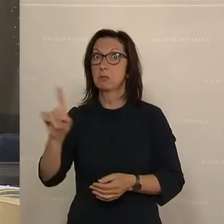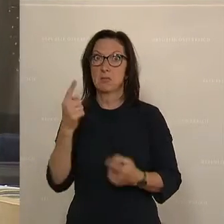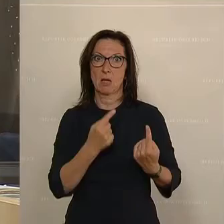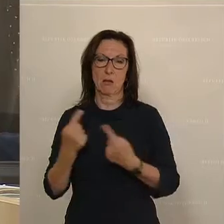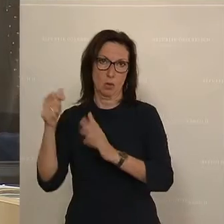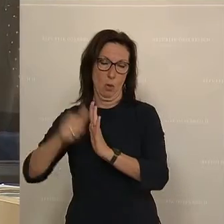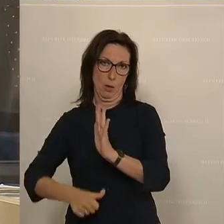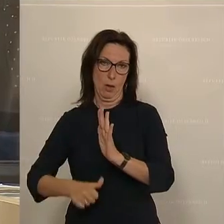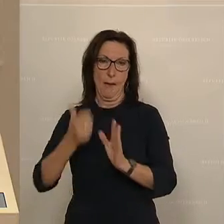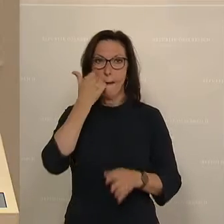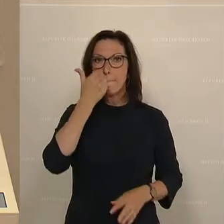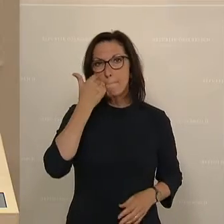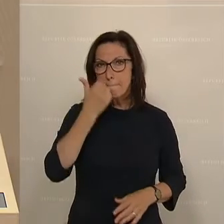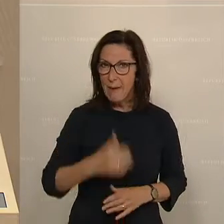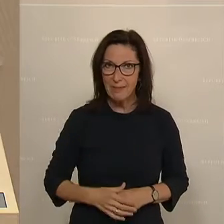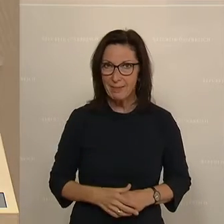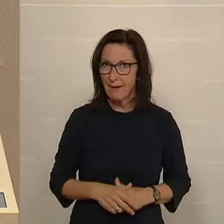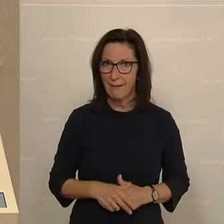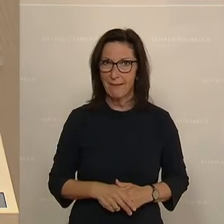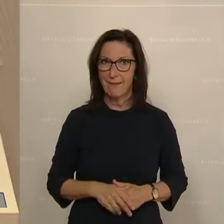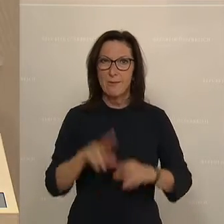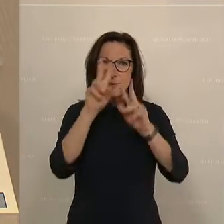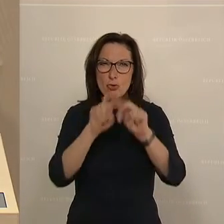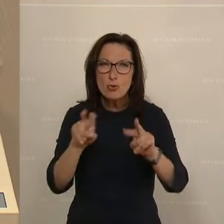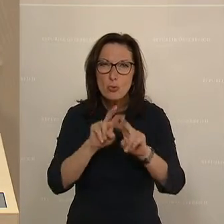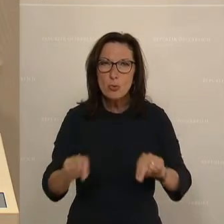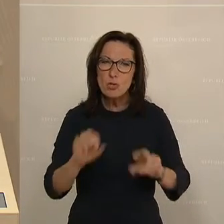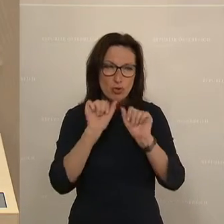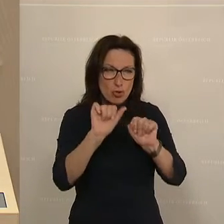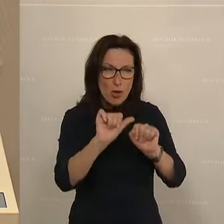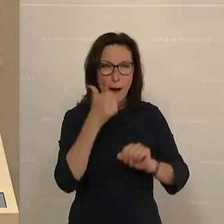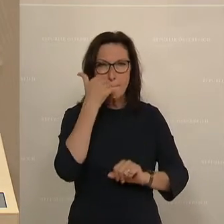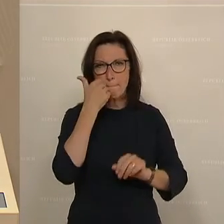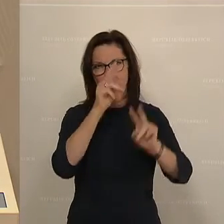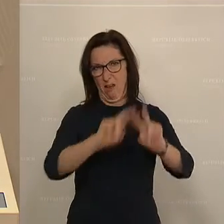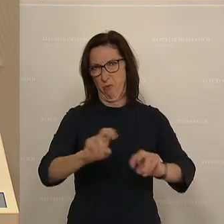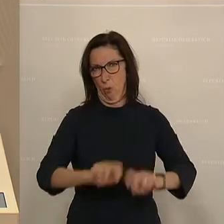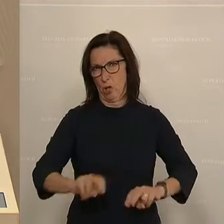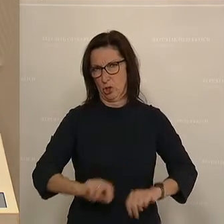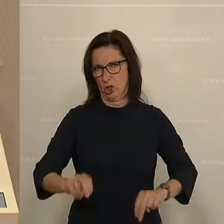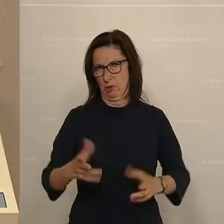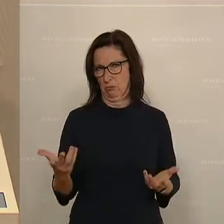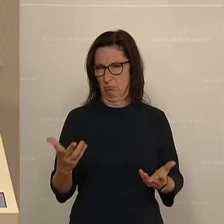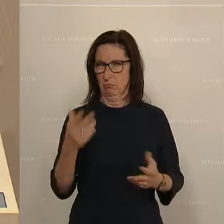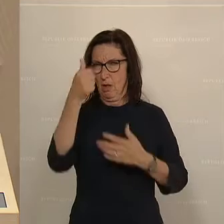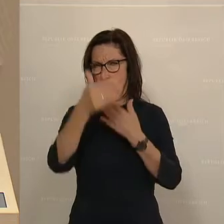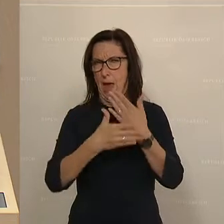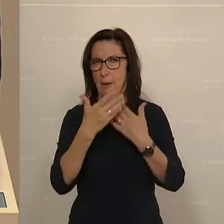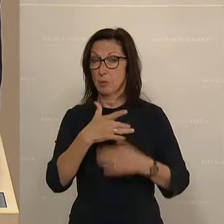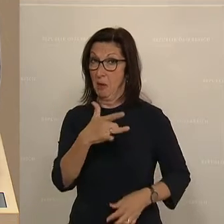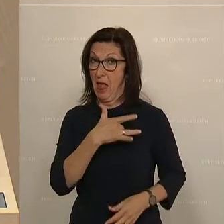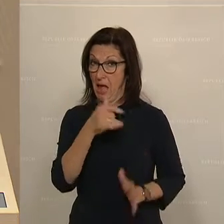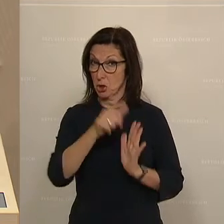Männer waren und sind auch der Standard bei Studien und bei der Entwicklung von medizinischen Produkten. Ein Beispiel aus dem Herz-OP.